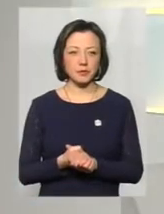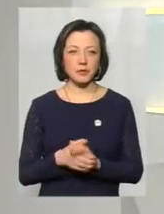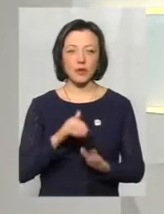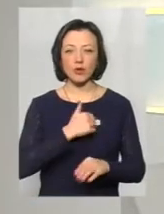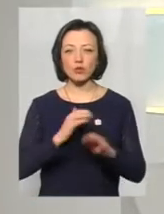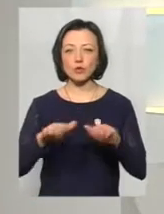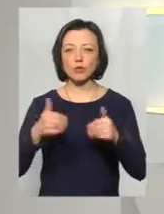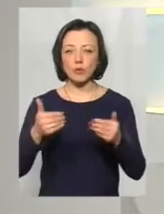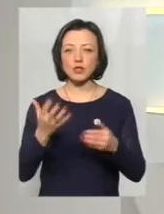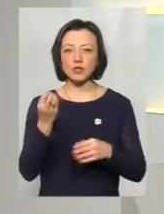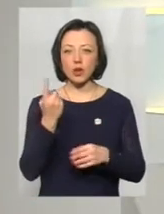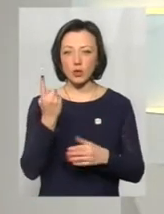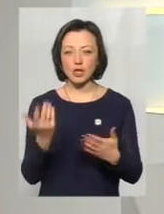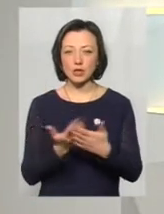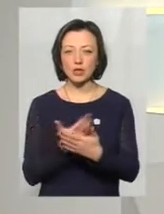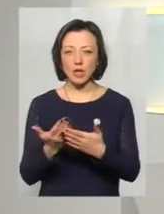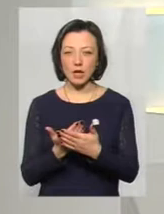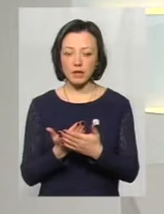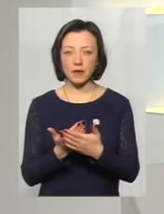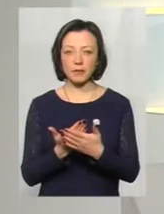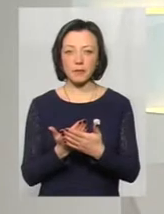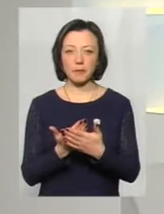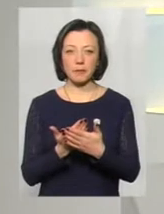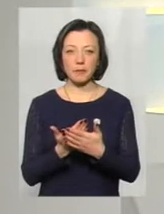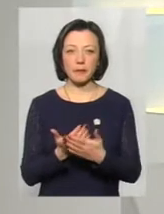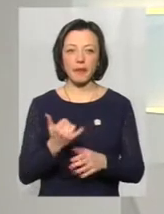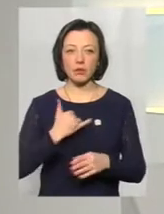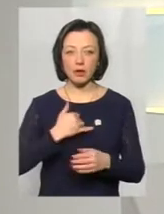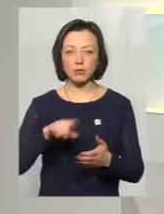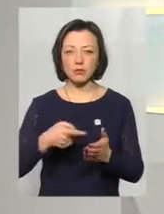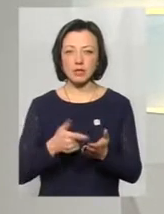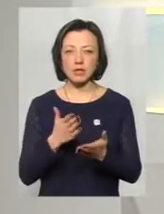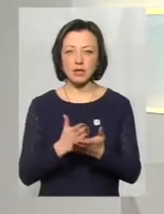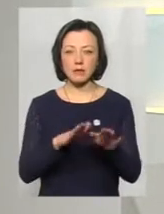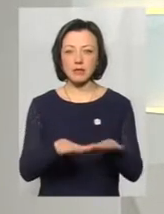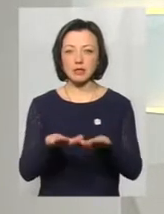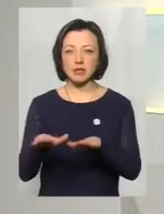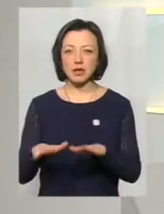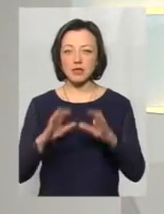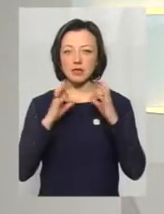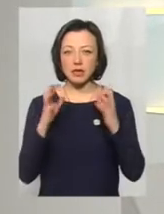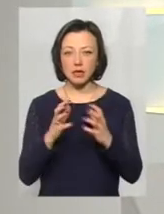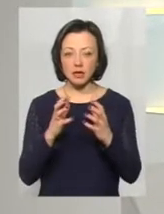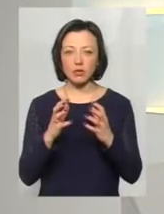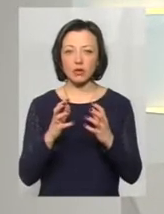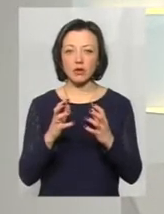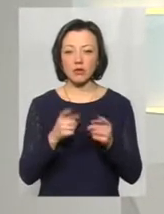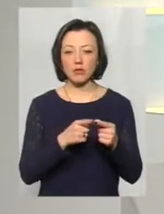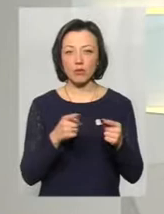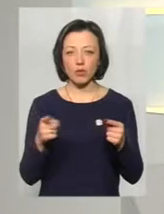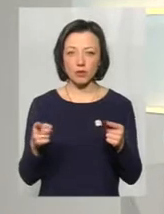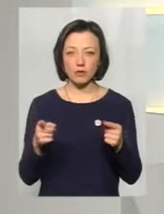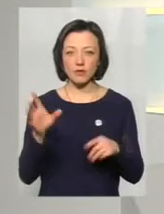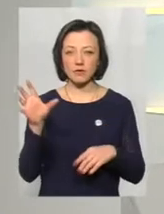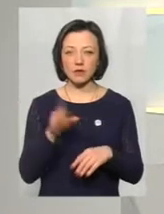запропонувати ще один сюжет, адже в нашому місті є місця, де зігріють протягом